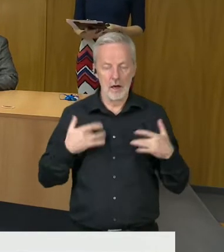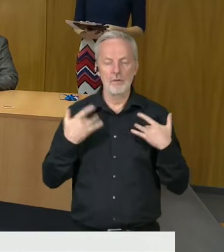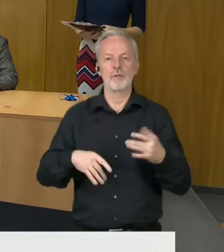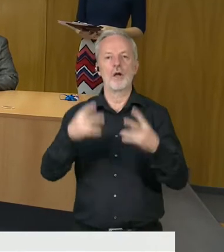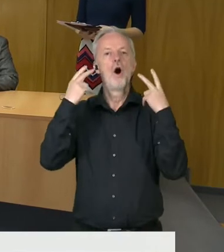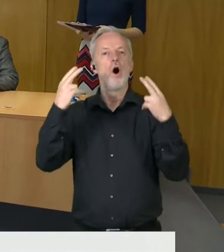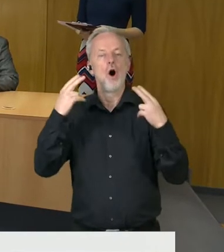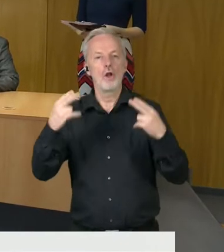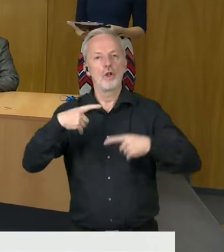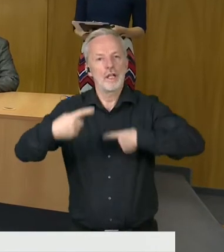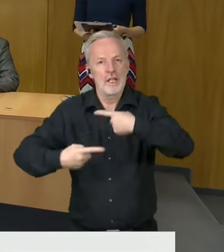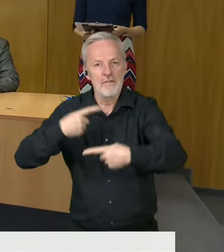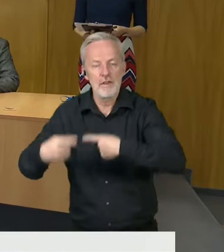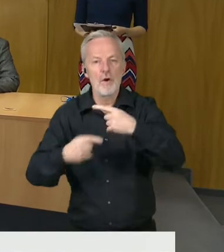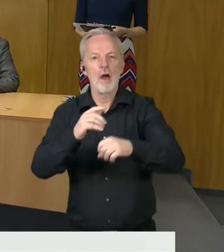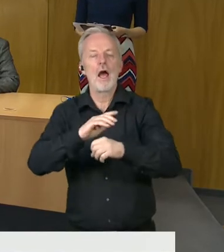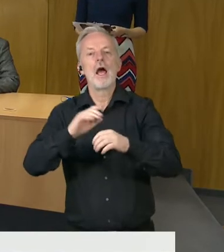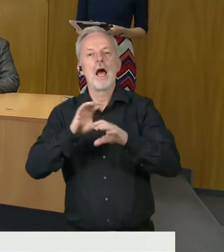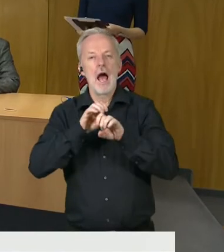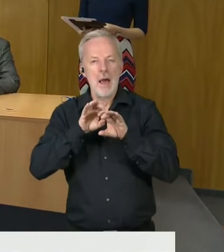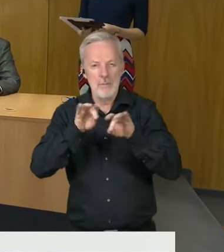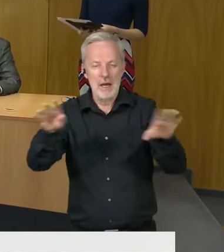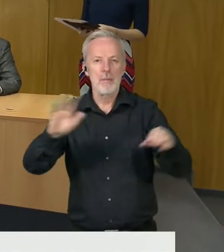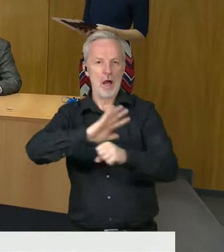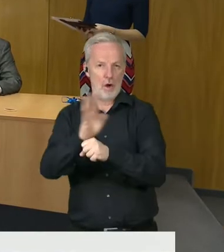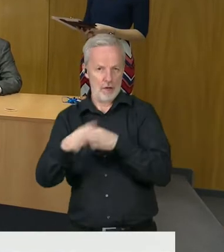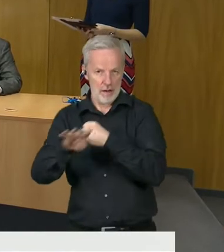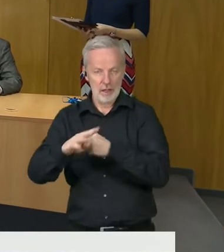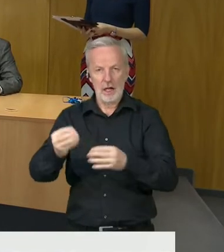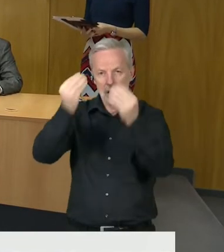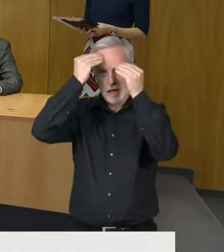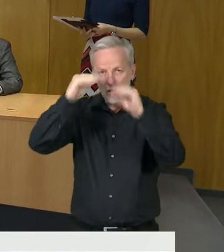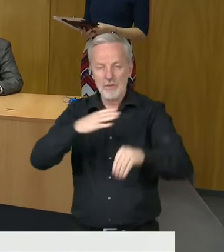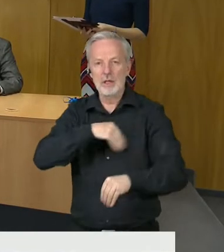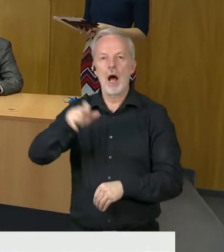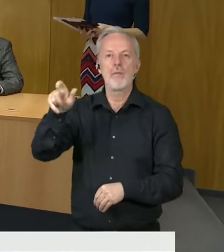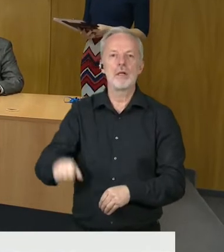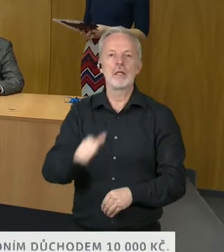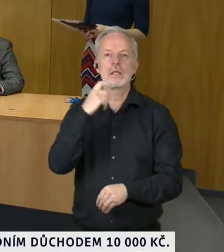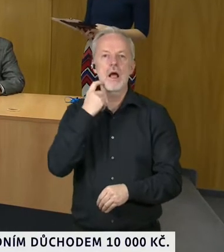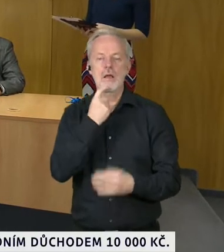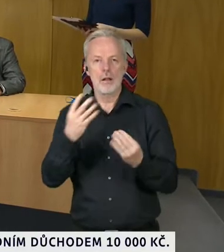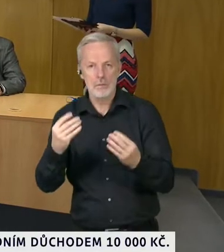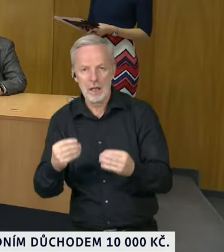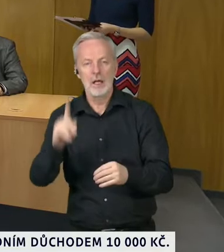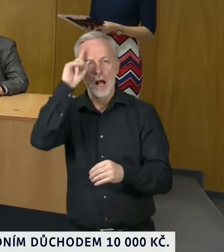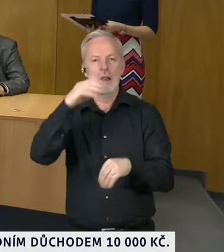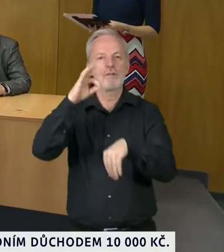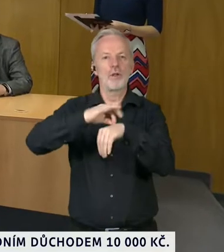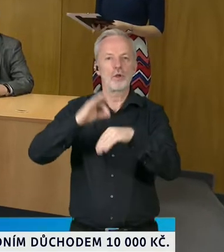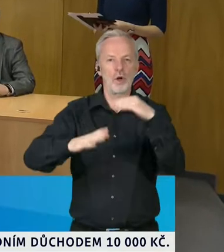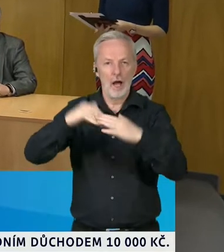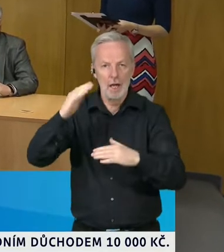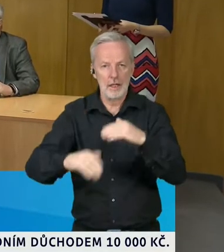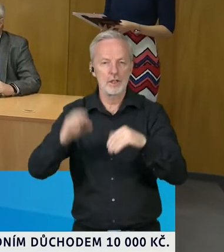epidemie COVID-19. Vítám zde pana ministrák Jana Blatného, v hlavní hygieničku paní Jarnou Rážovou, ředitele